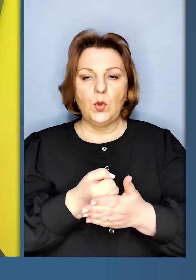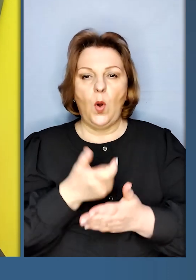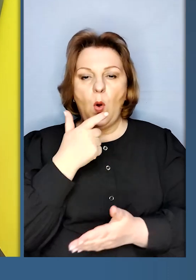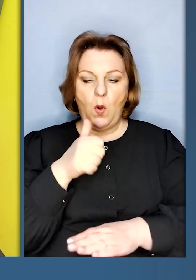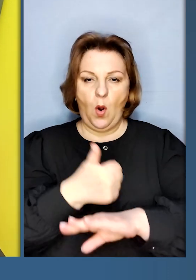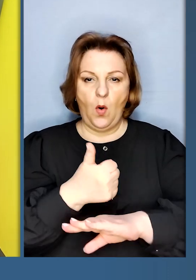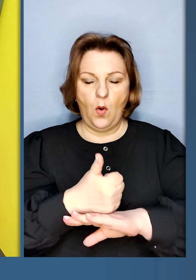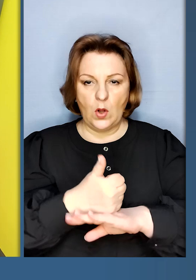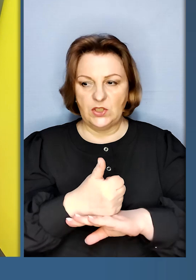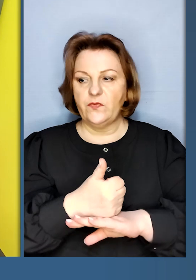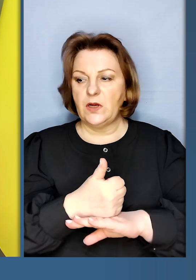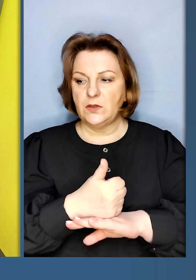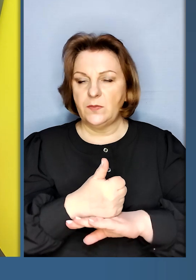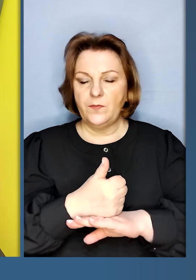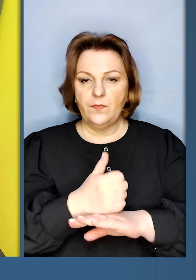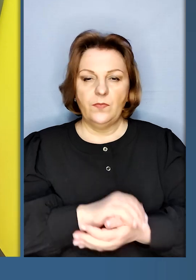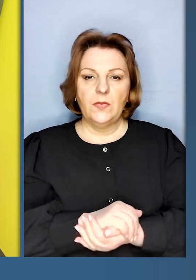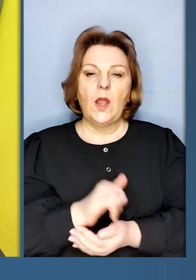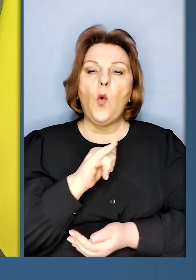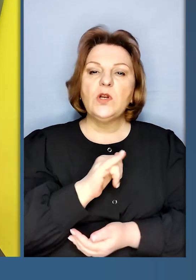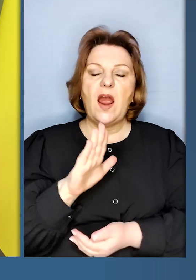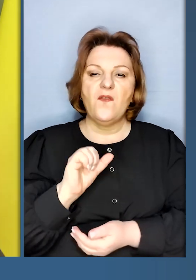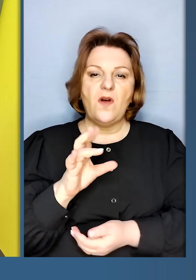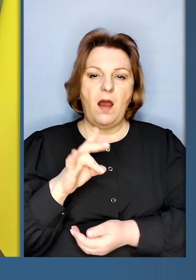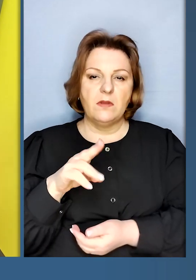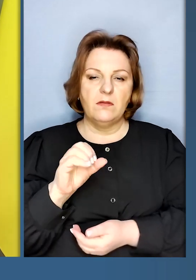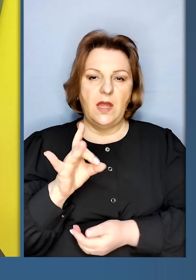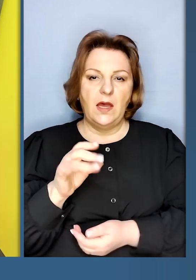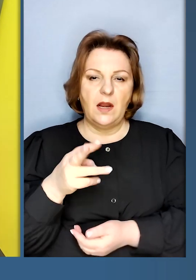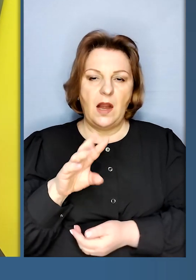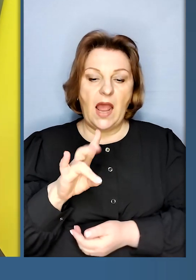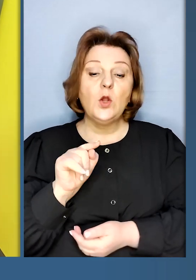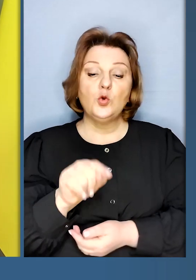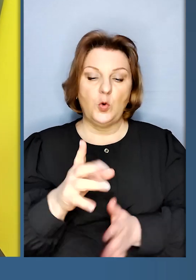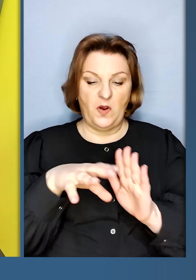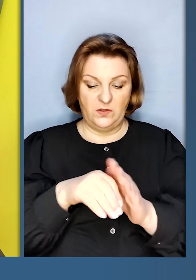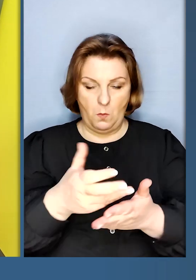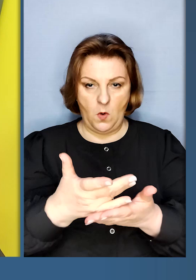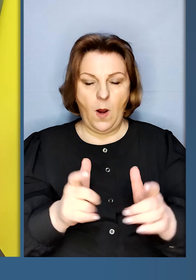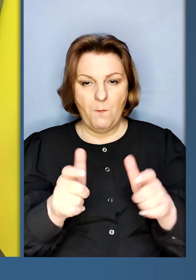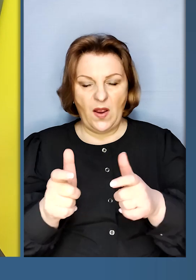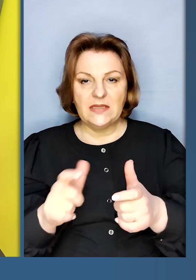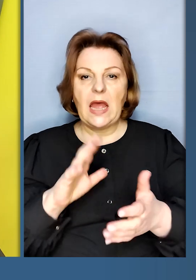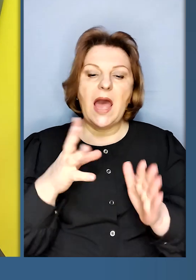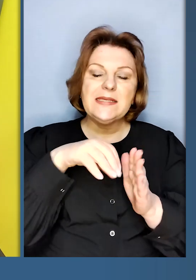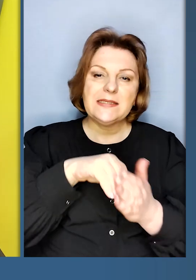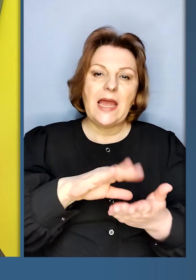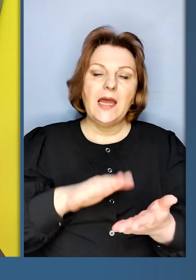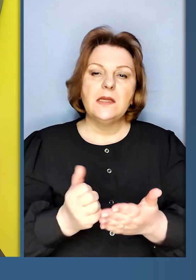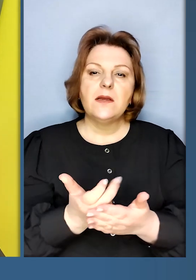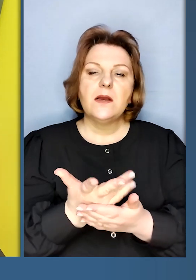до пані головою Чої у Розулі Вондерлайен, щоб в цьому пакеті